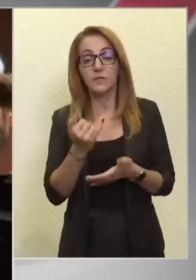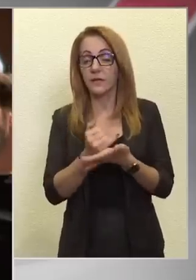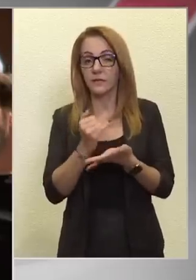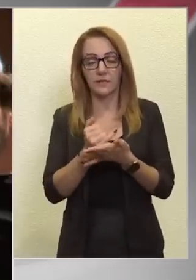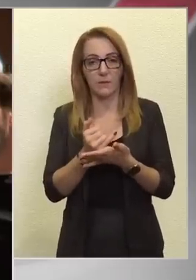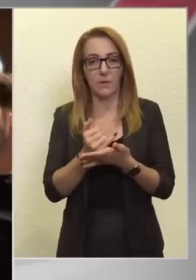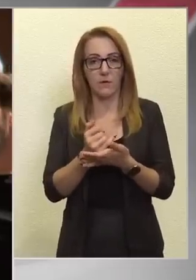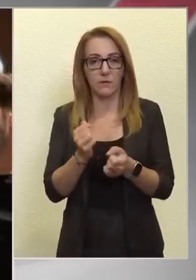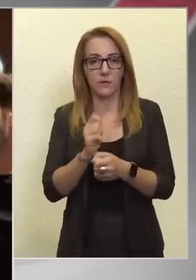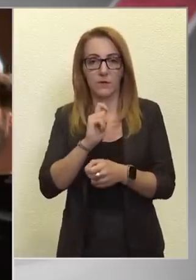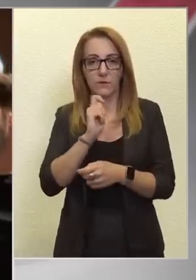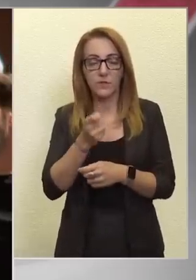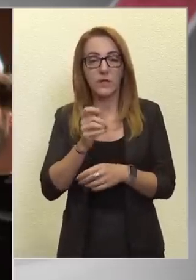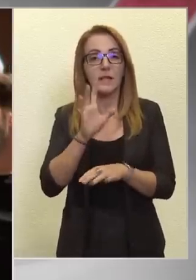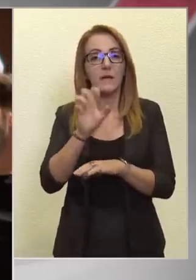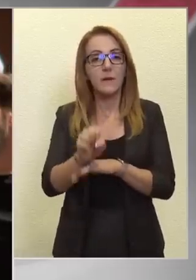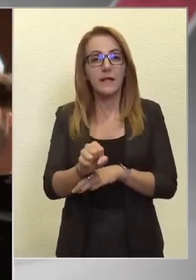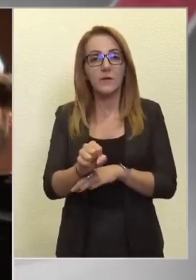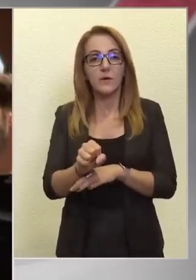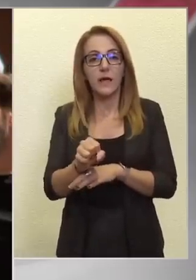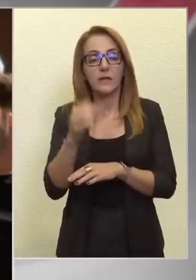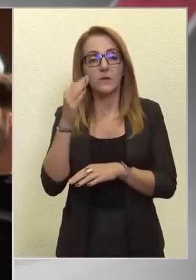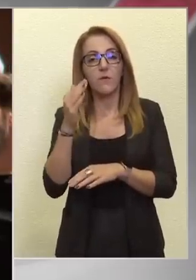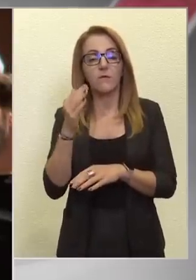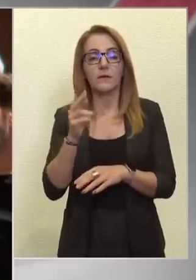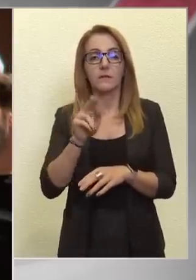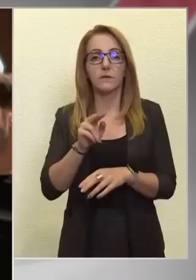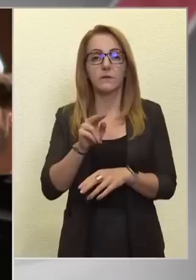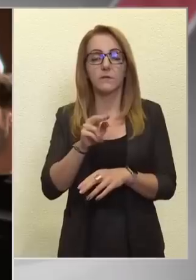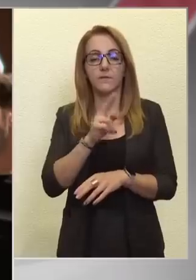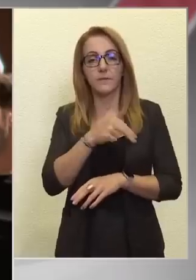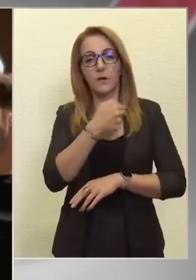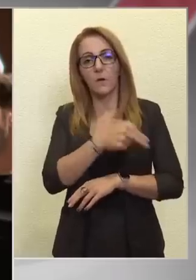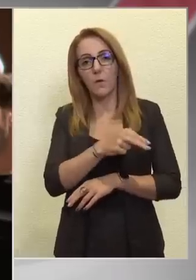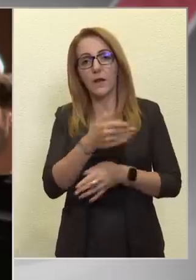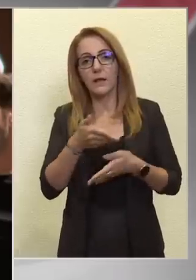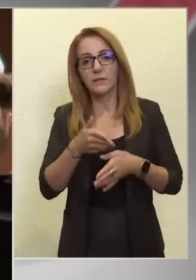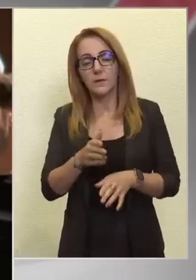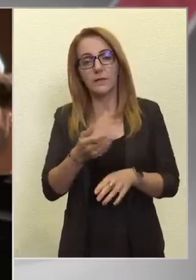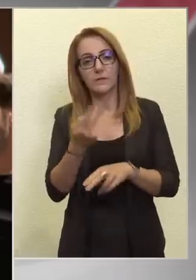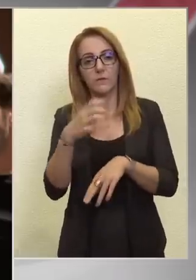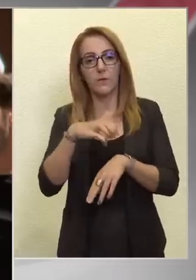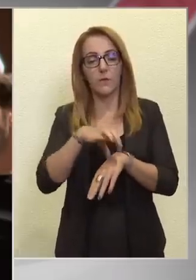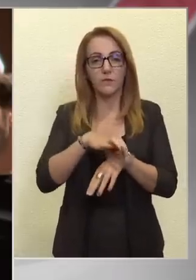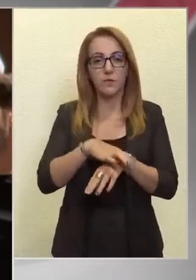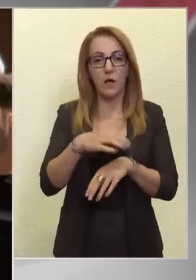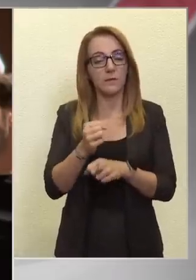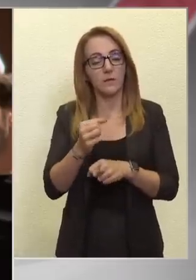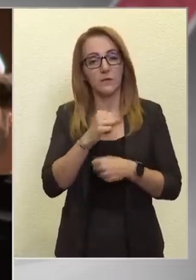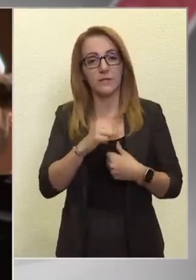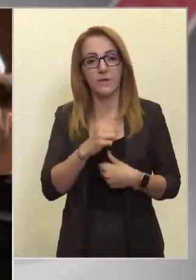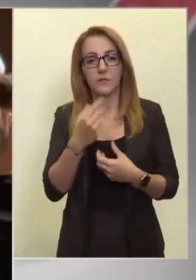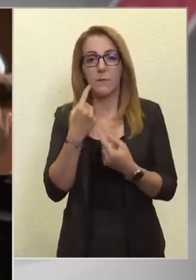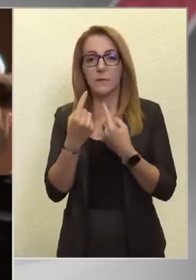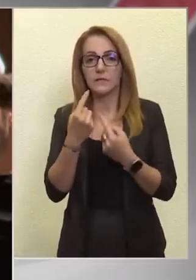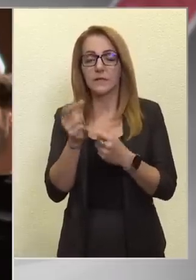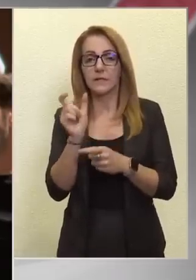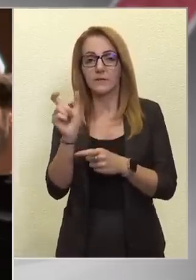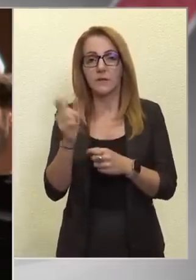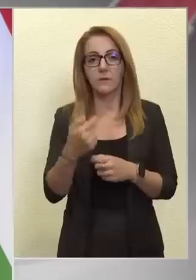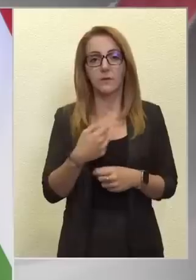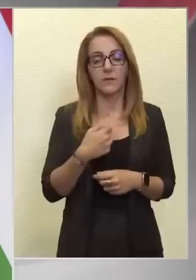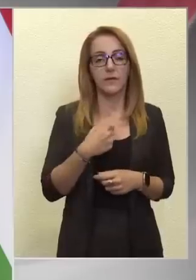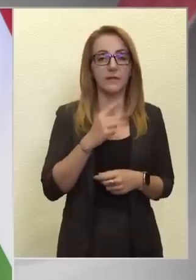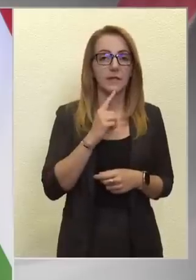jártunk sikerrel, nem elérhető a Honvéd Kórház szülész főorvosa, akik társzerzőként szerepelnek itt, tehát mi nagyon szívesen beszélnénk ezekkel az emberekkel, de... Én